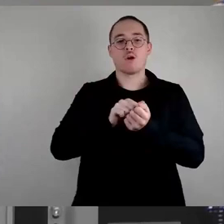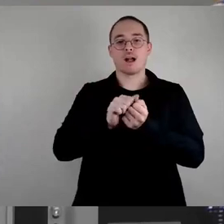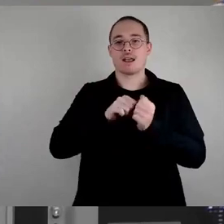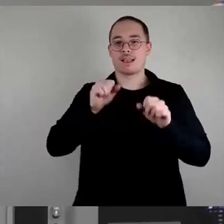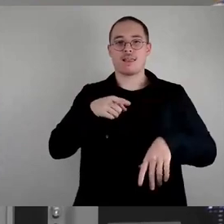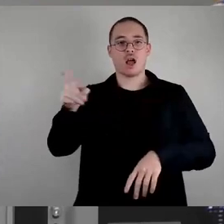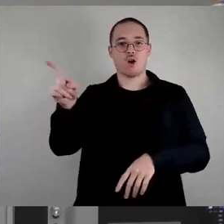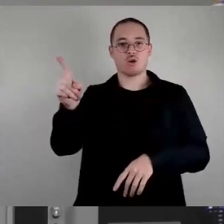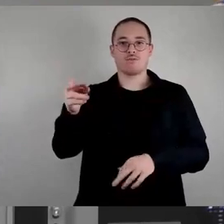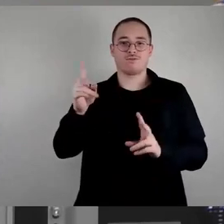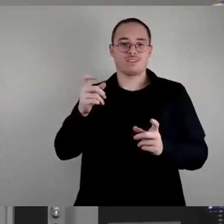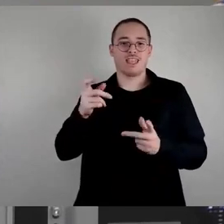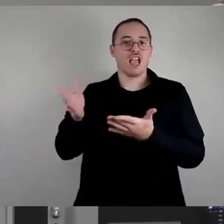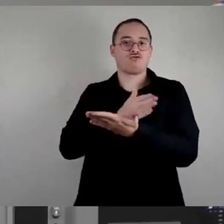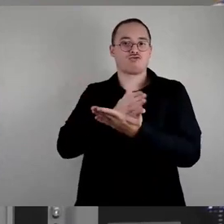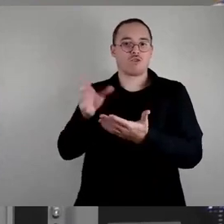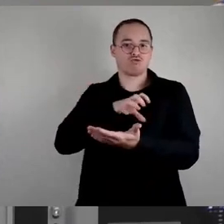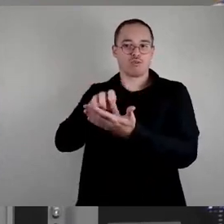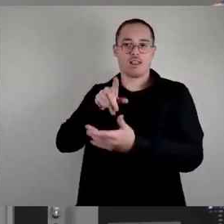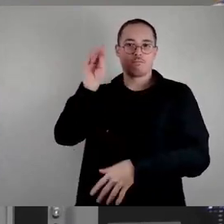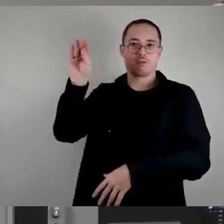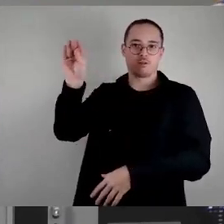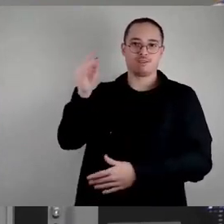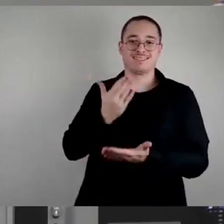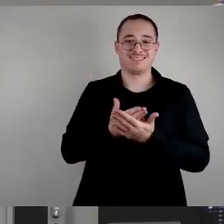Von daher sehen wir die Vorlage kritisch und würden die auch ablehnen. Danke.